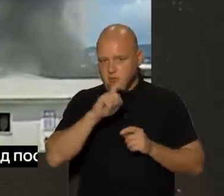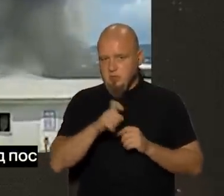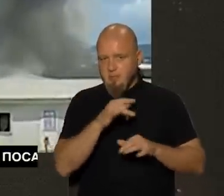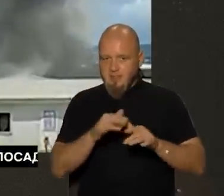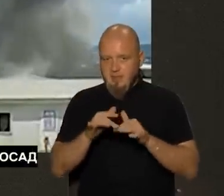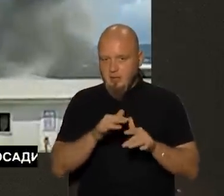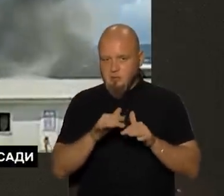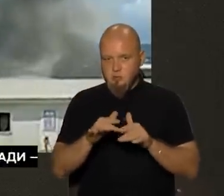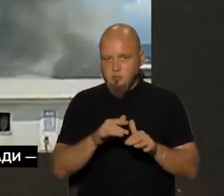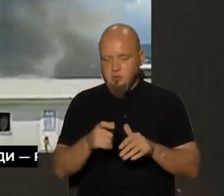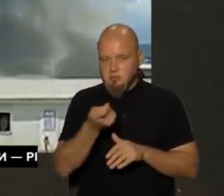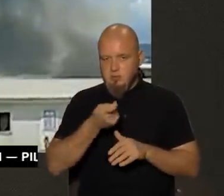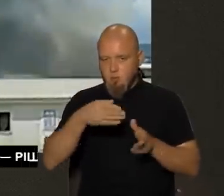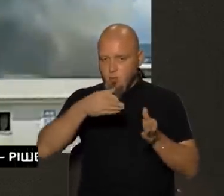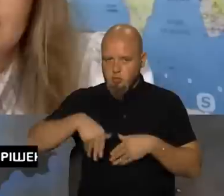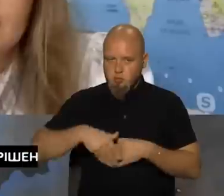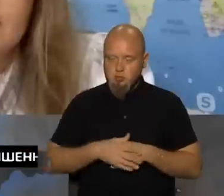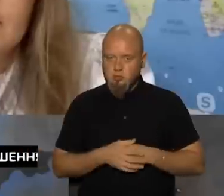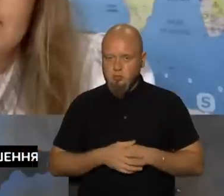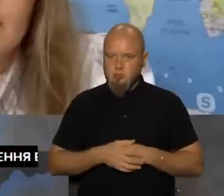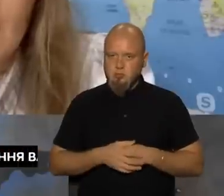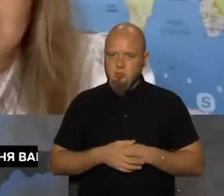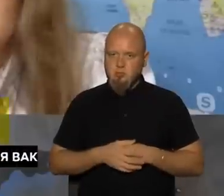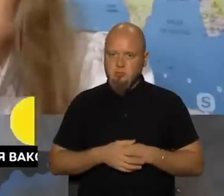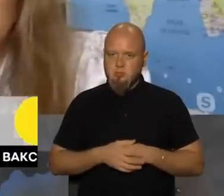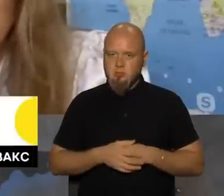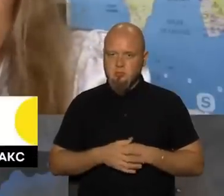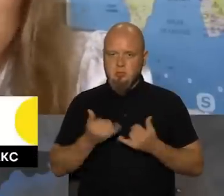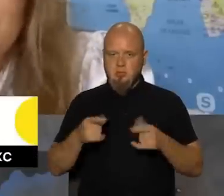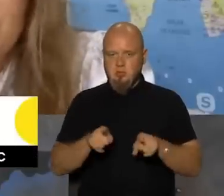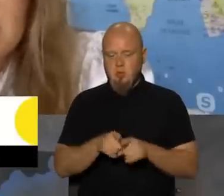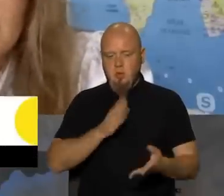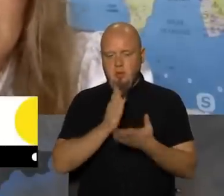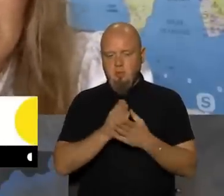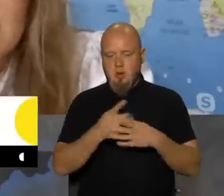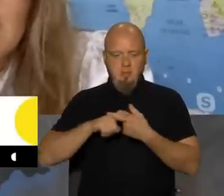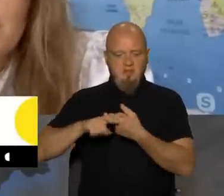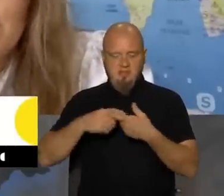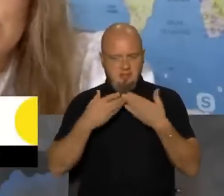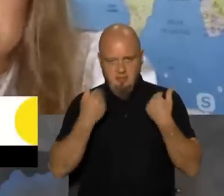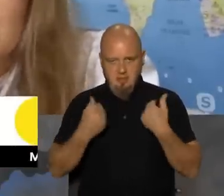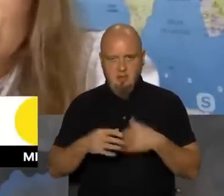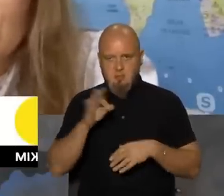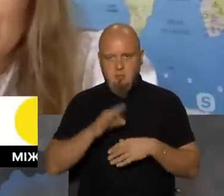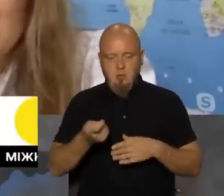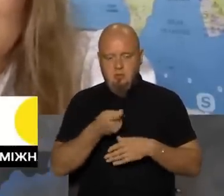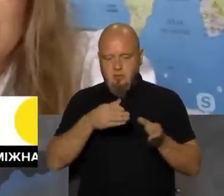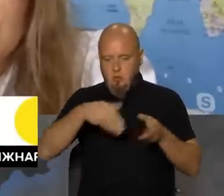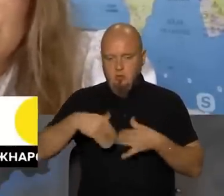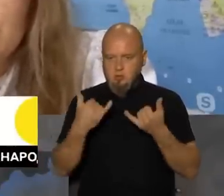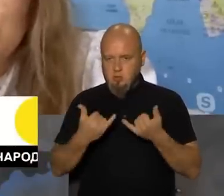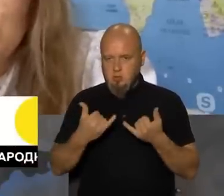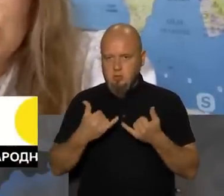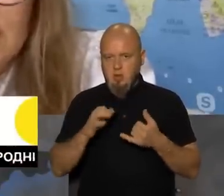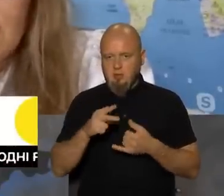діяльністю зернового коридору? Наразі такої прямої прив'язки немає. Про зерновий коридор